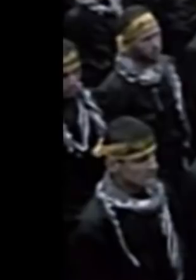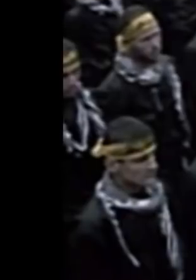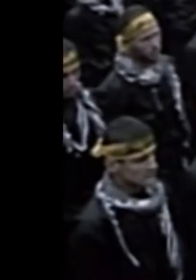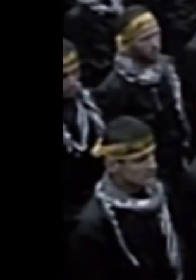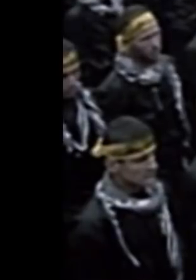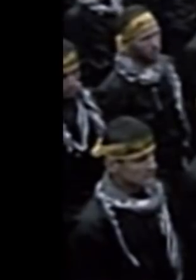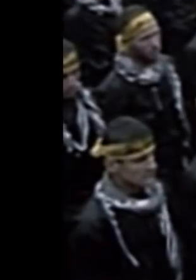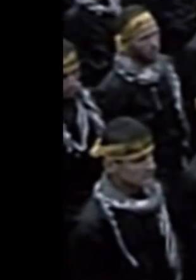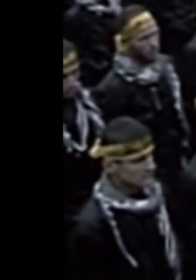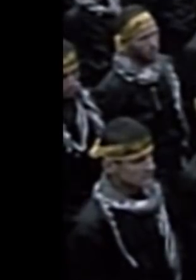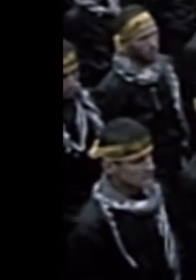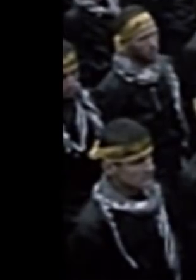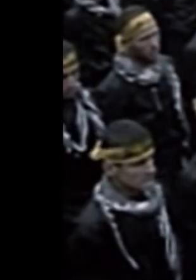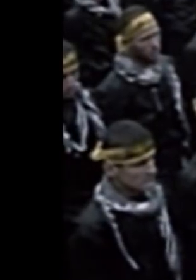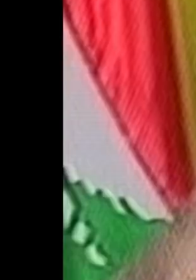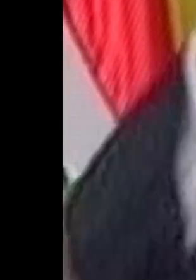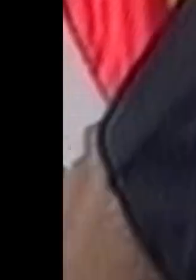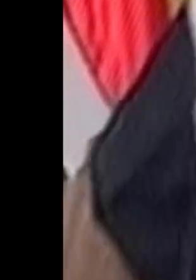תחזית בחסות.